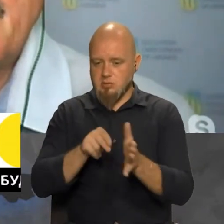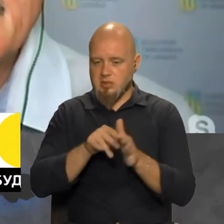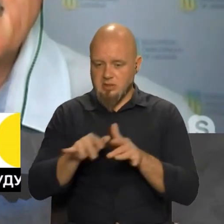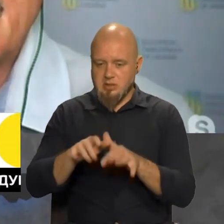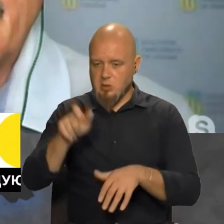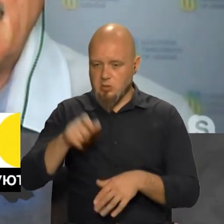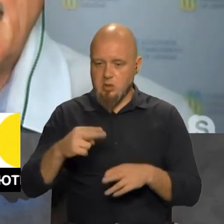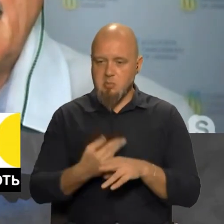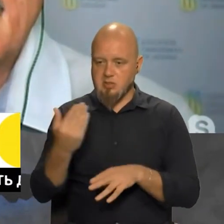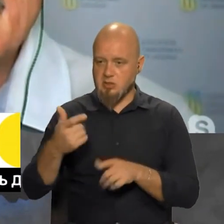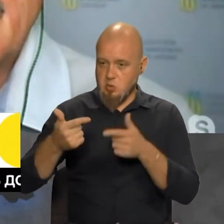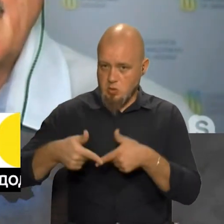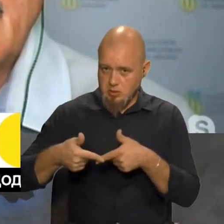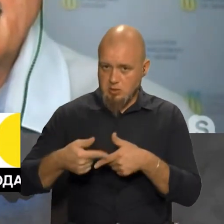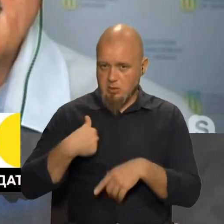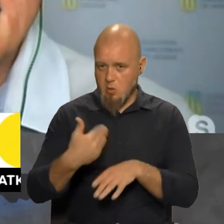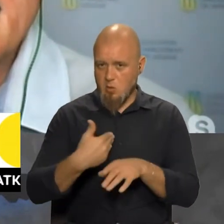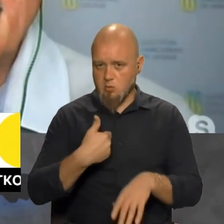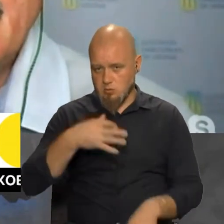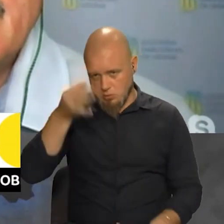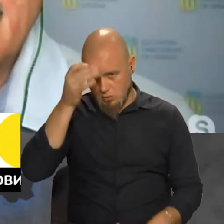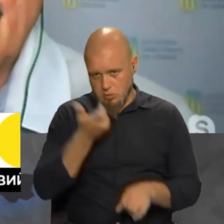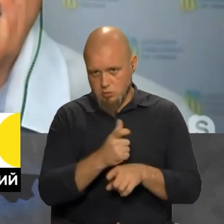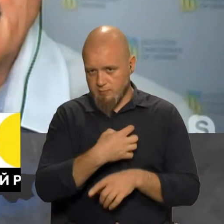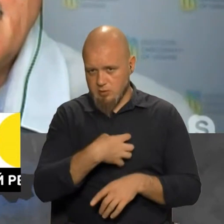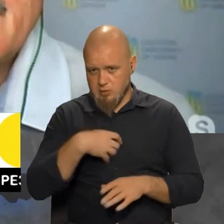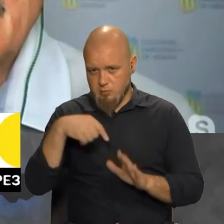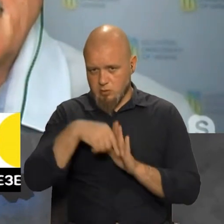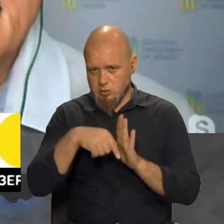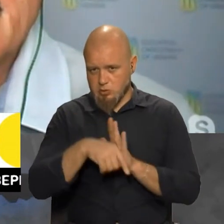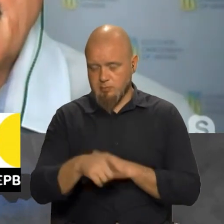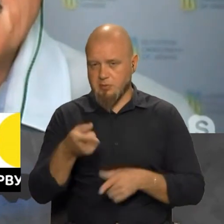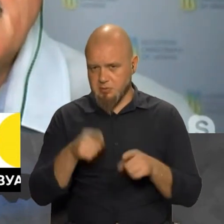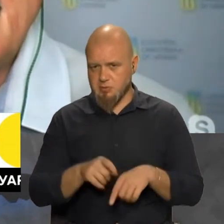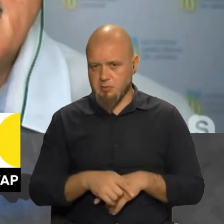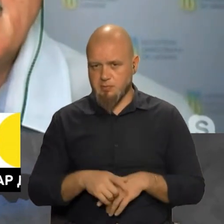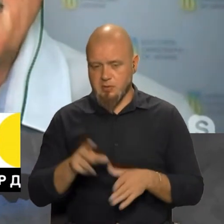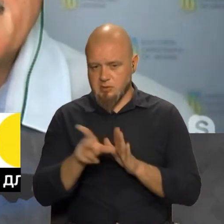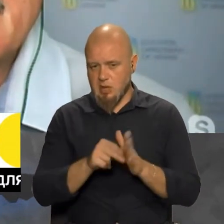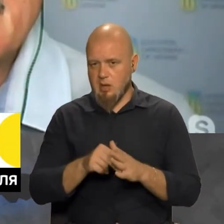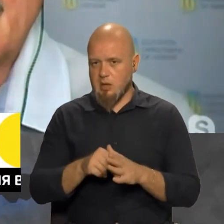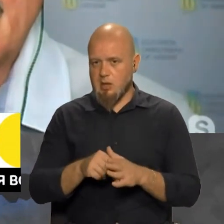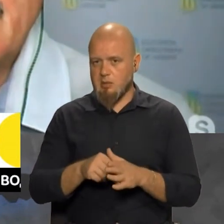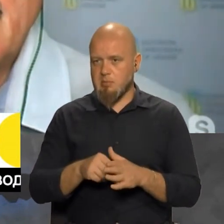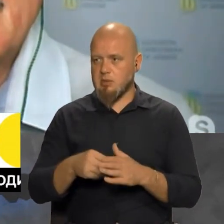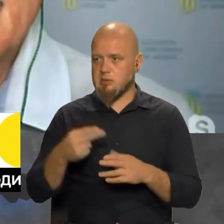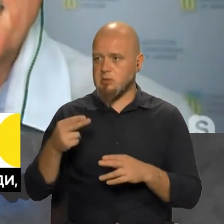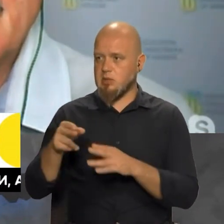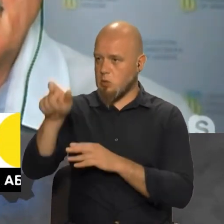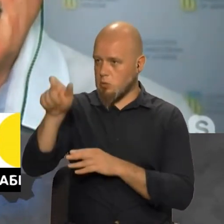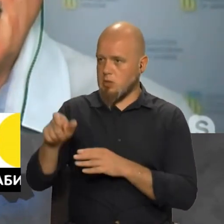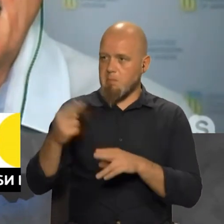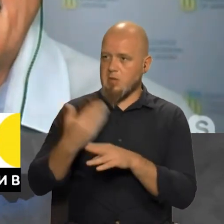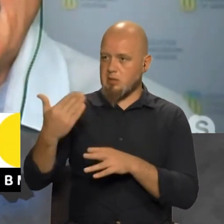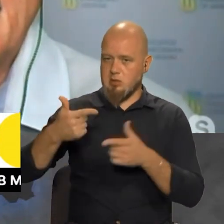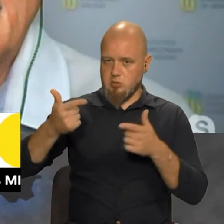людини без її згоди, я хочу нагадати дуже важливу річ. Дійсно, запис дій людини без її згоди, тим